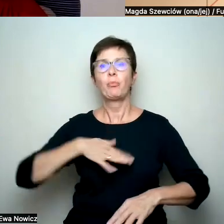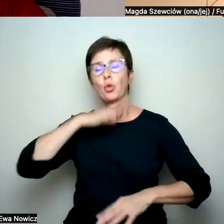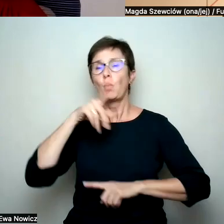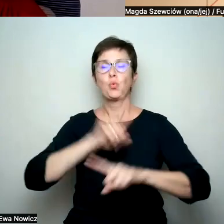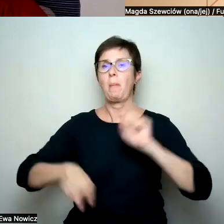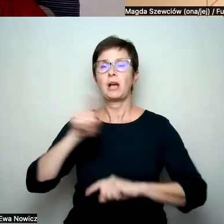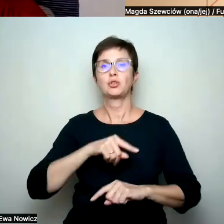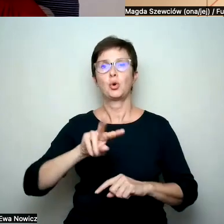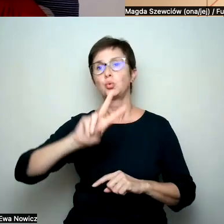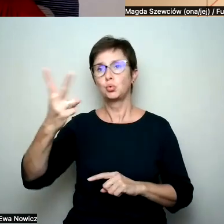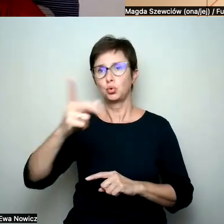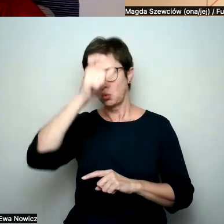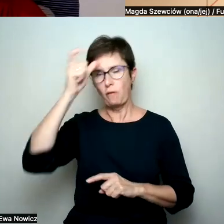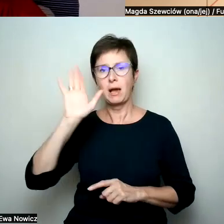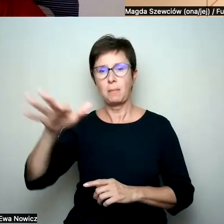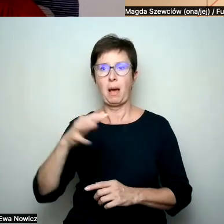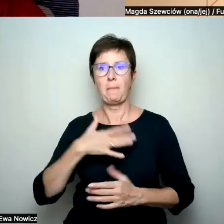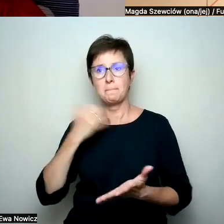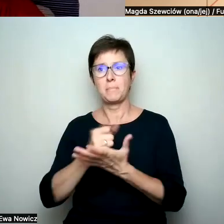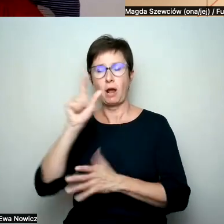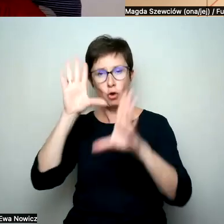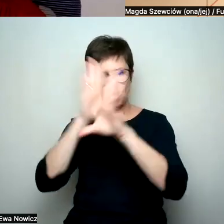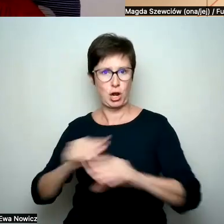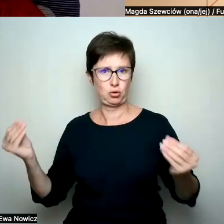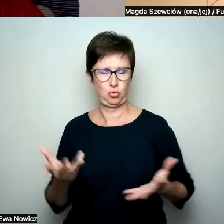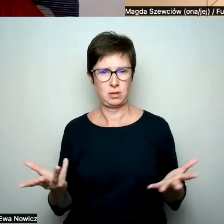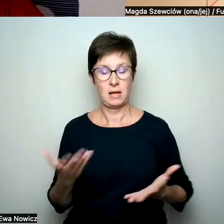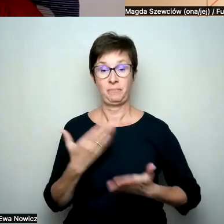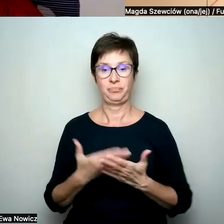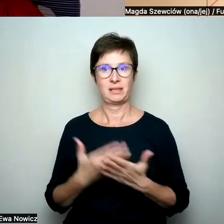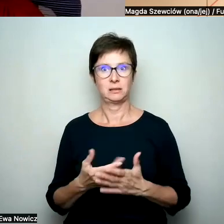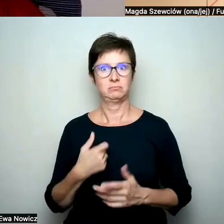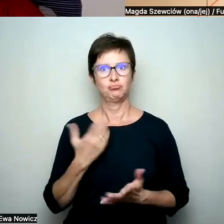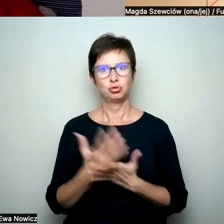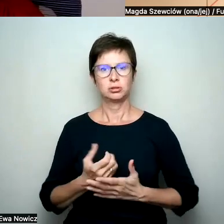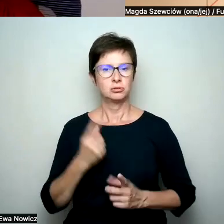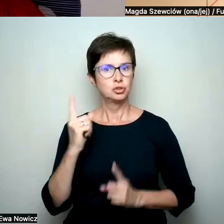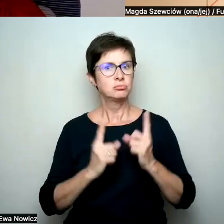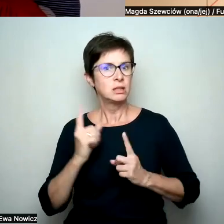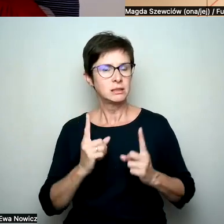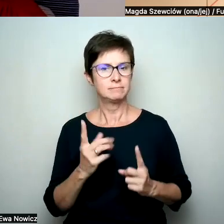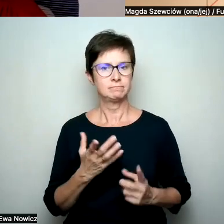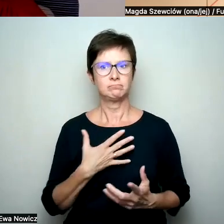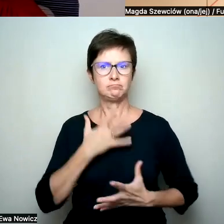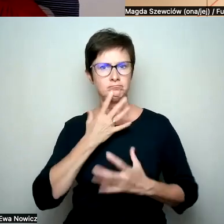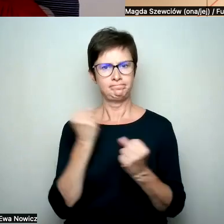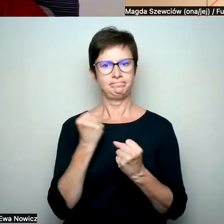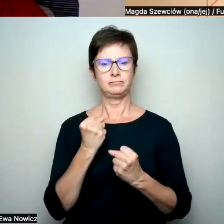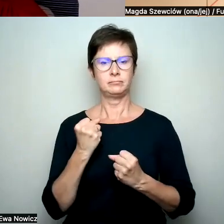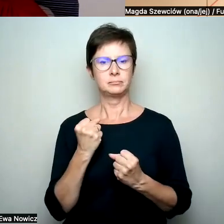moje sojusznictwo się zmienia na trochę bardziej radykalne w tym sensie, że